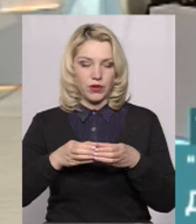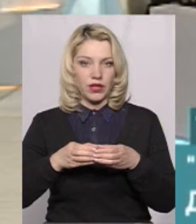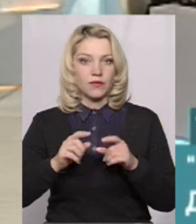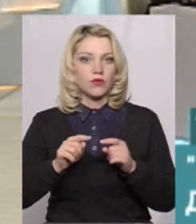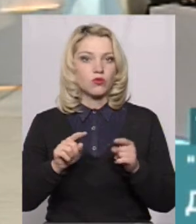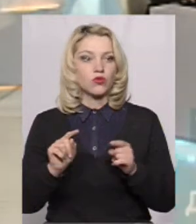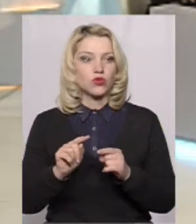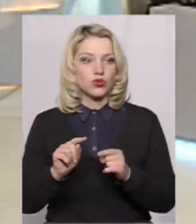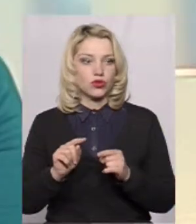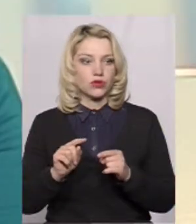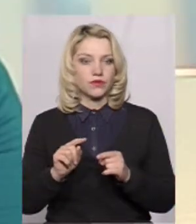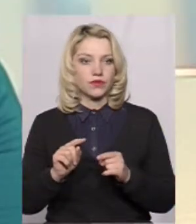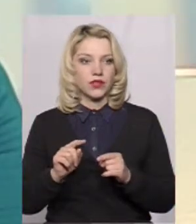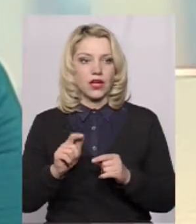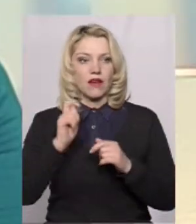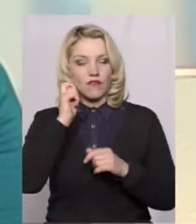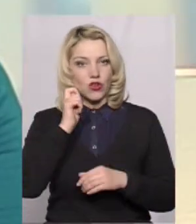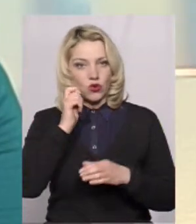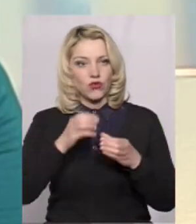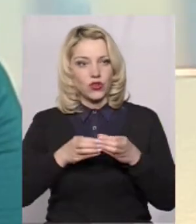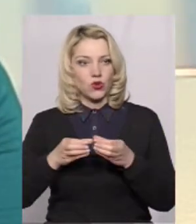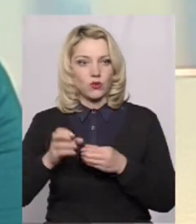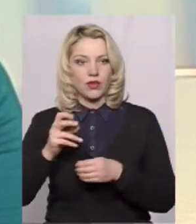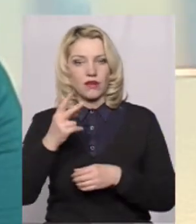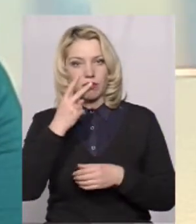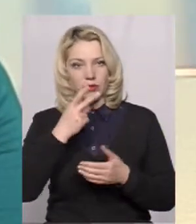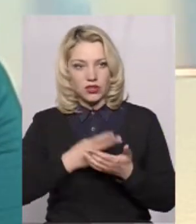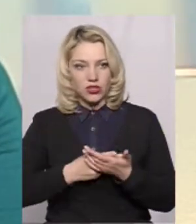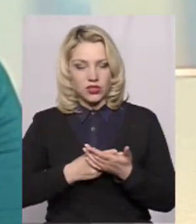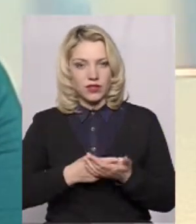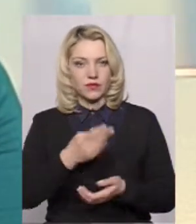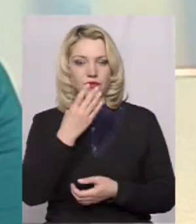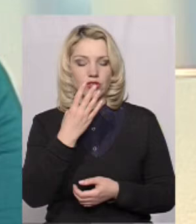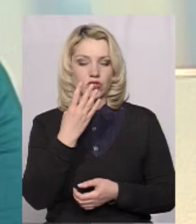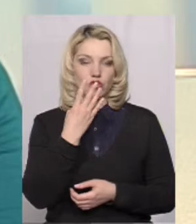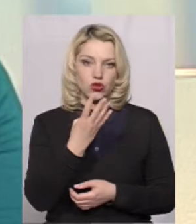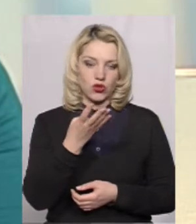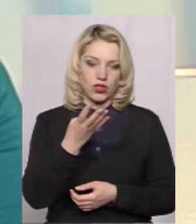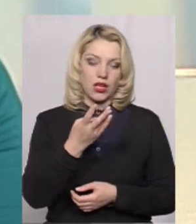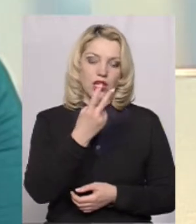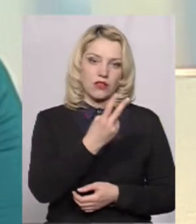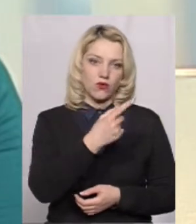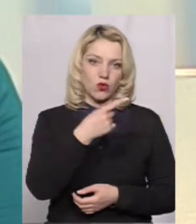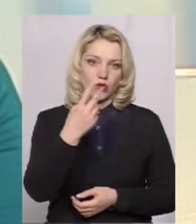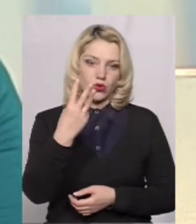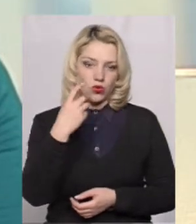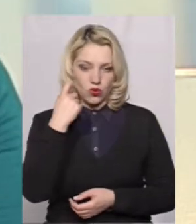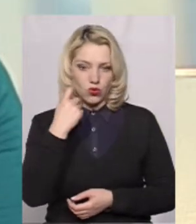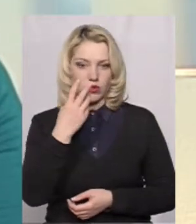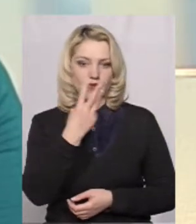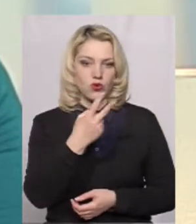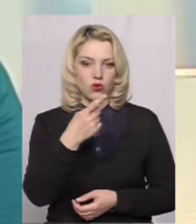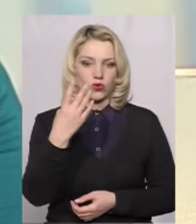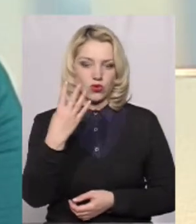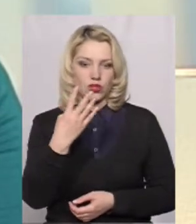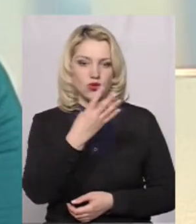Тому що вікові групи в нас, як ви бачили, йдуть чотири вікові групи з 2 до 3 років, з 3 до 4,